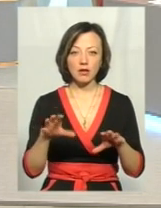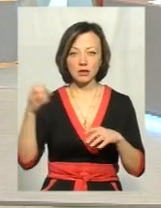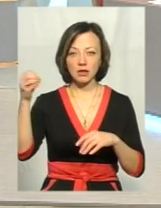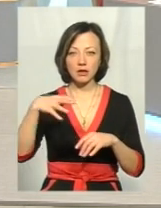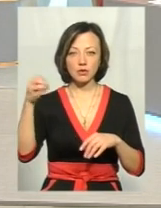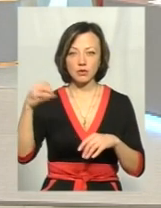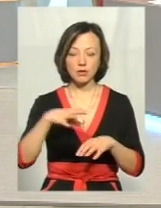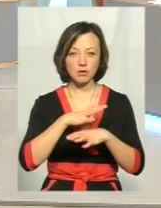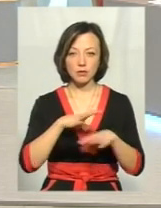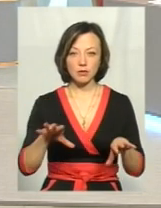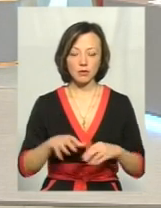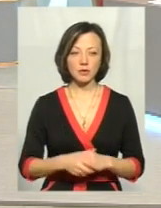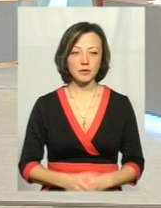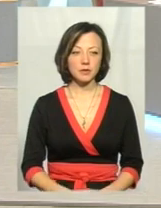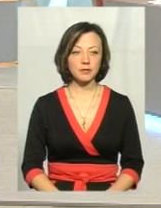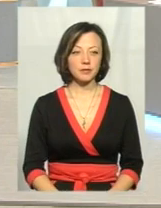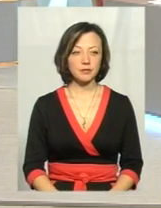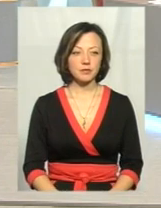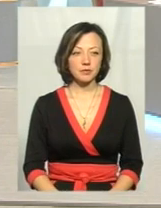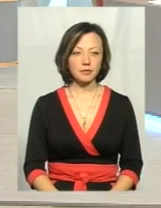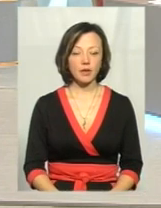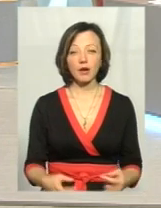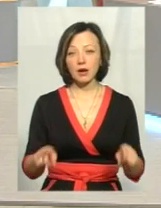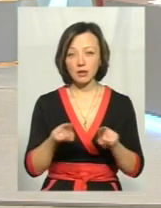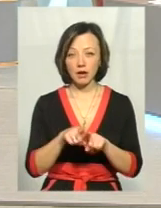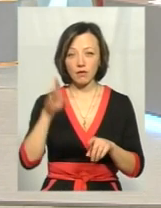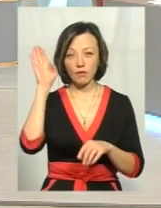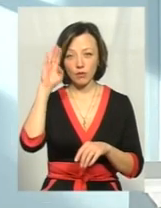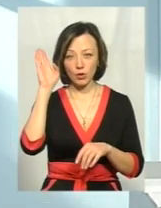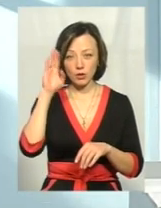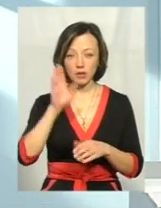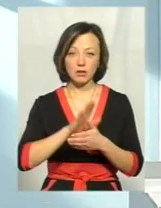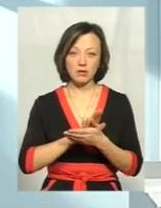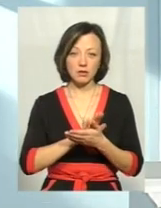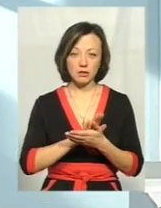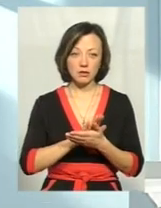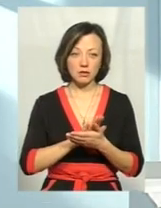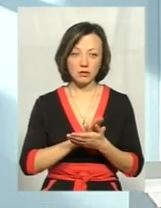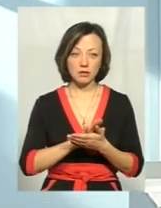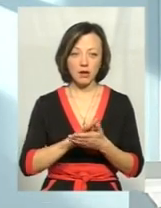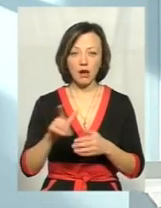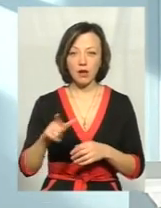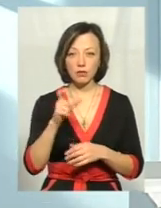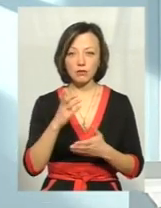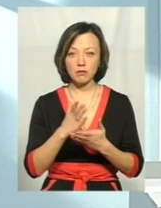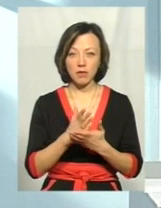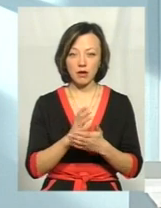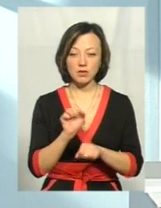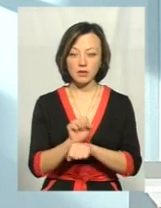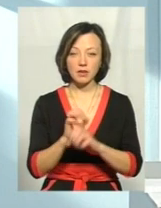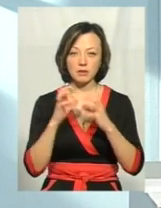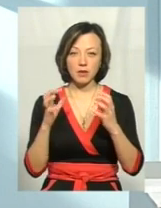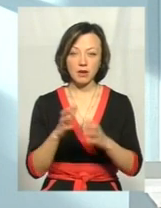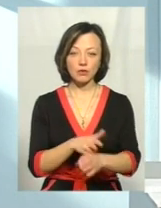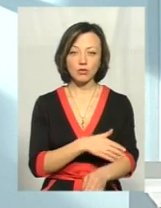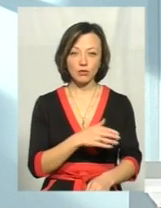сонячному промінню, щоб там не проходили певні процеси. А так вода там, особливо газована, вона має певний консервант, і вона зберігається